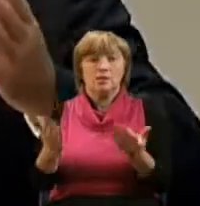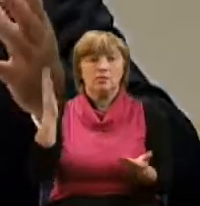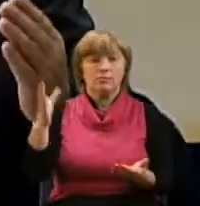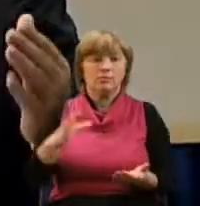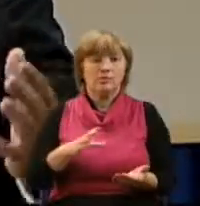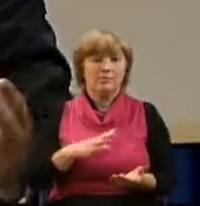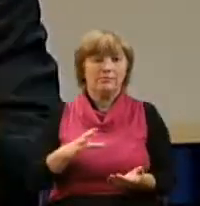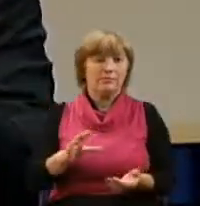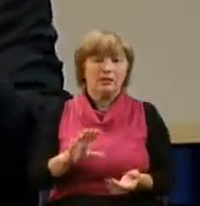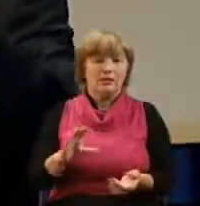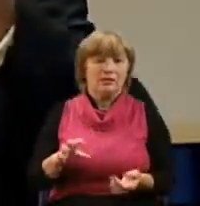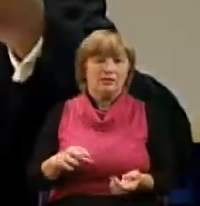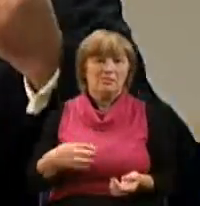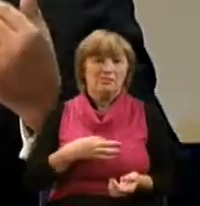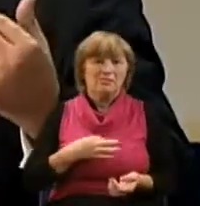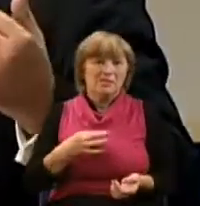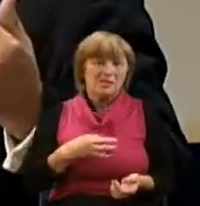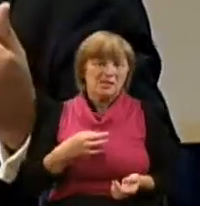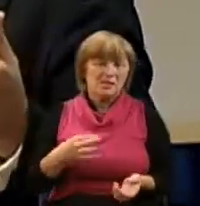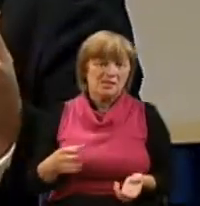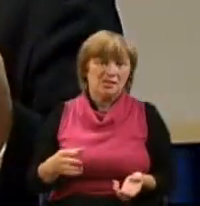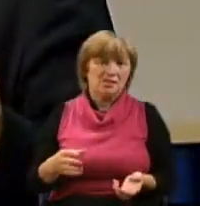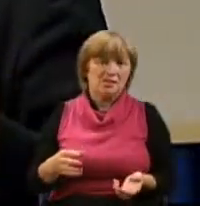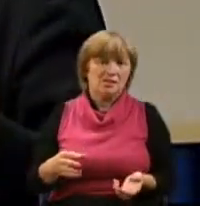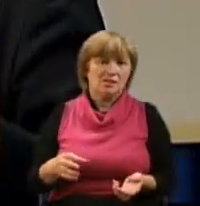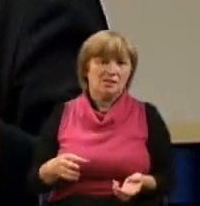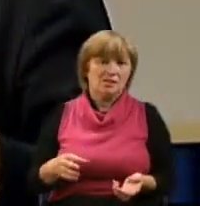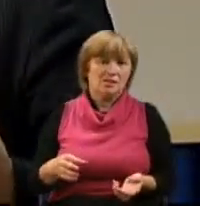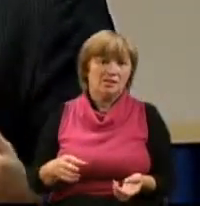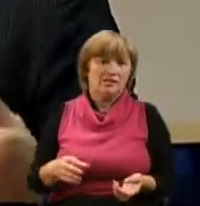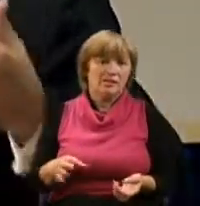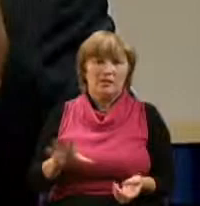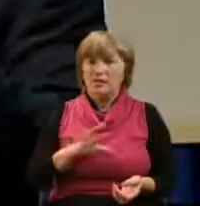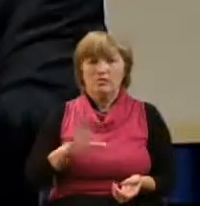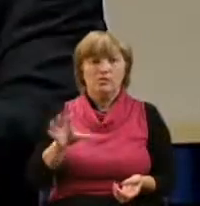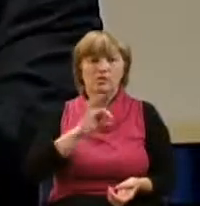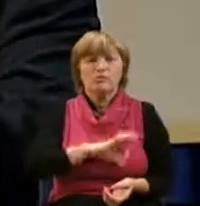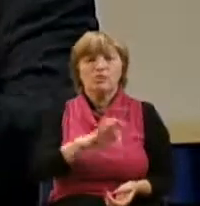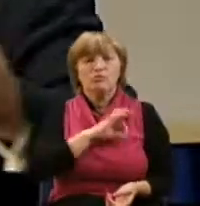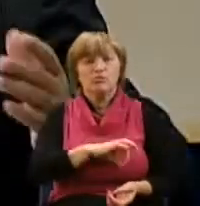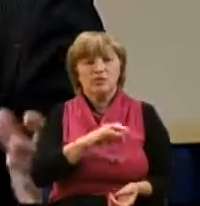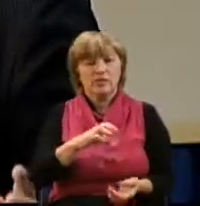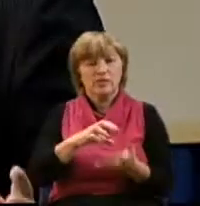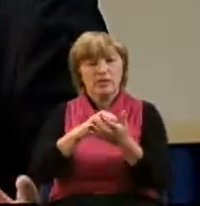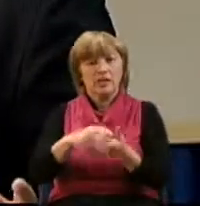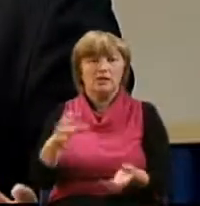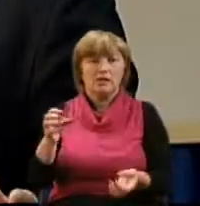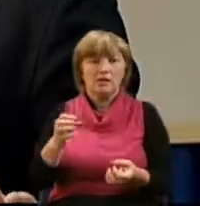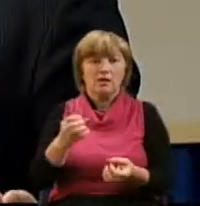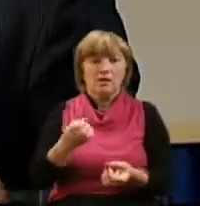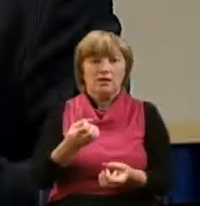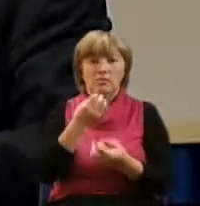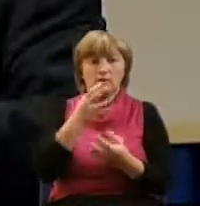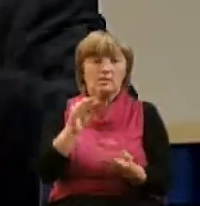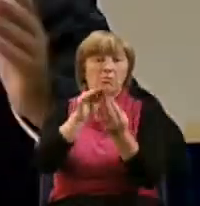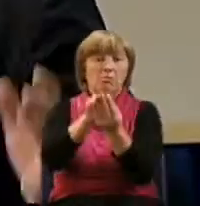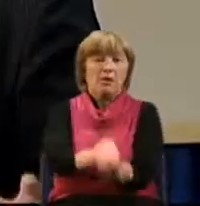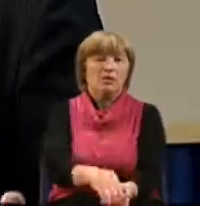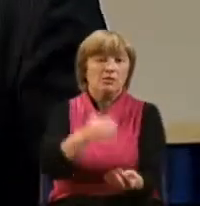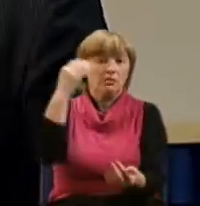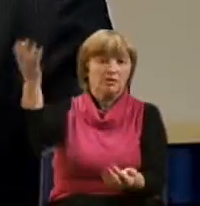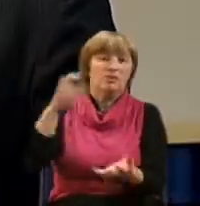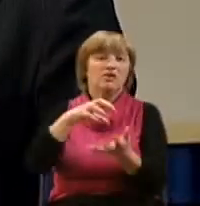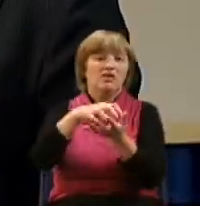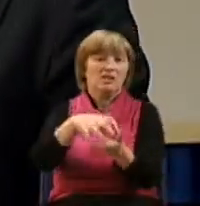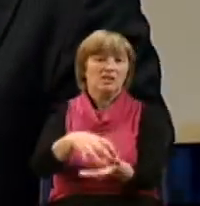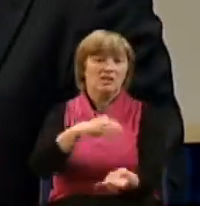пассивны в том, что у нас уже есть, и не будем это применять, то тогда мы просто похороним и спрячем